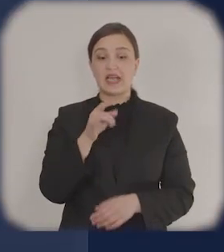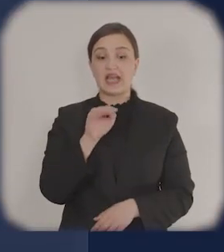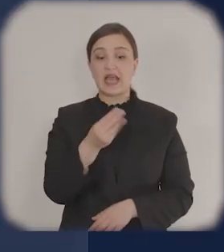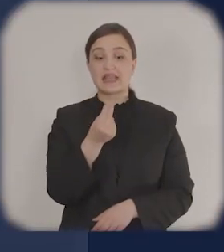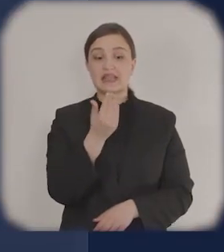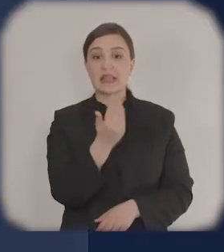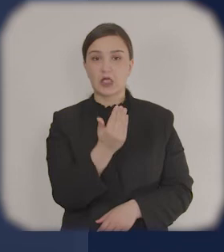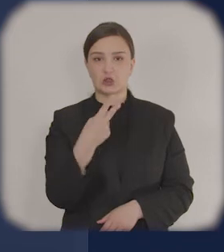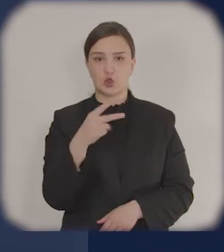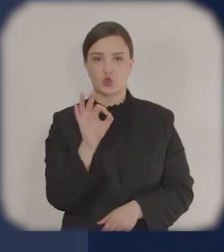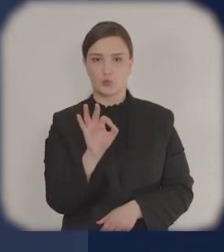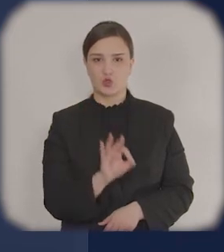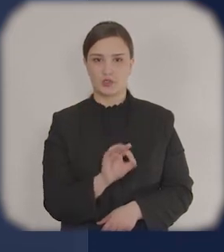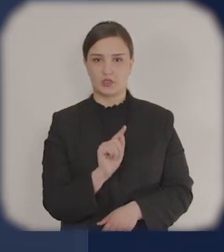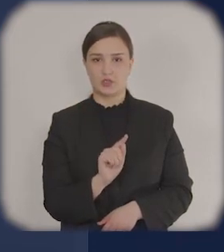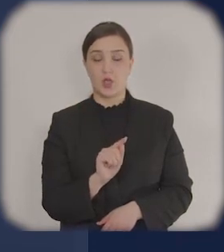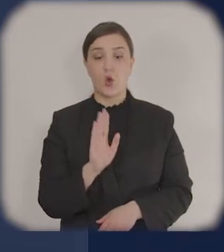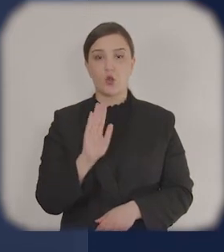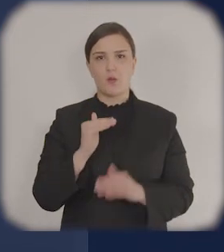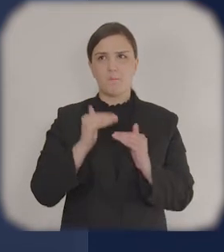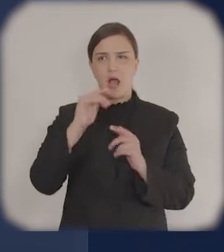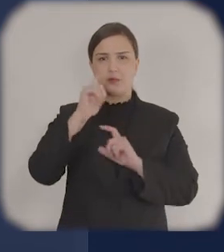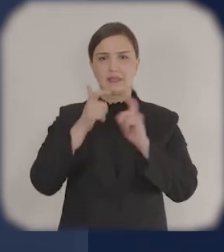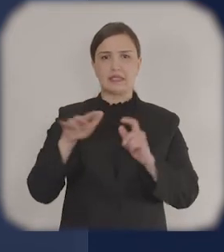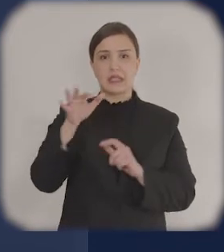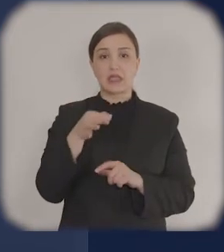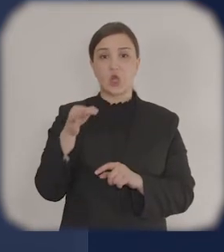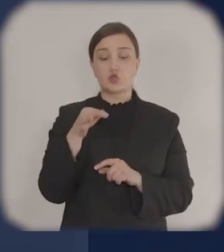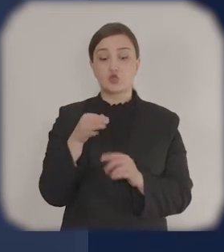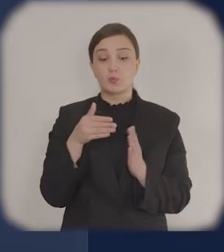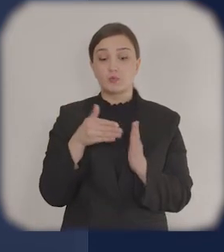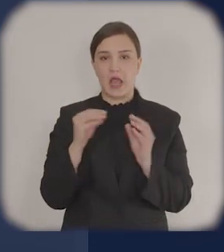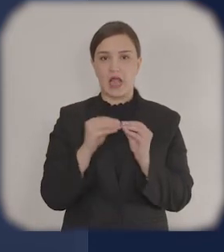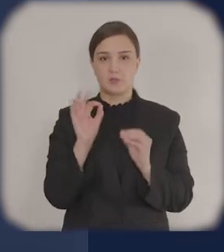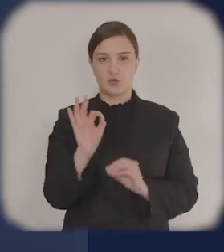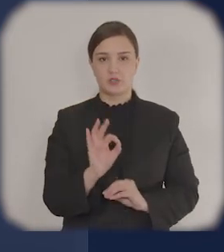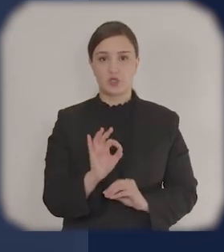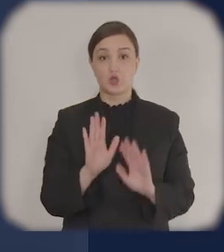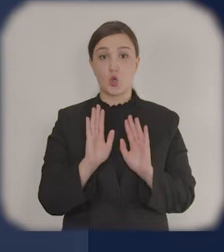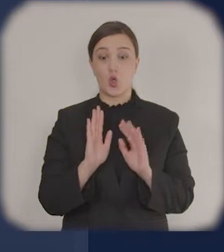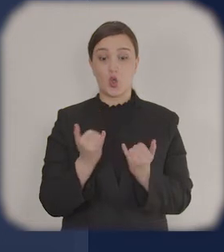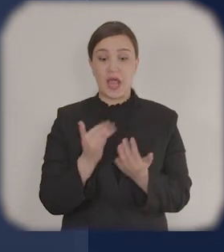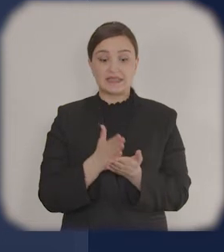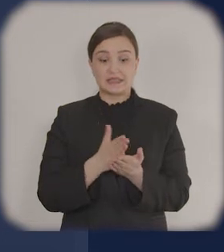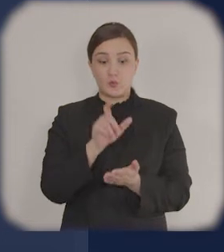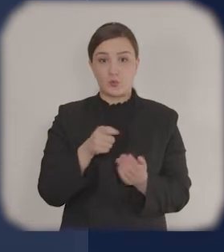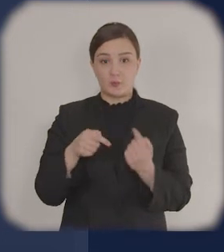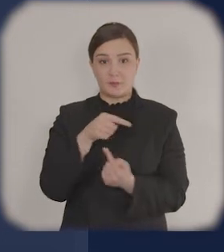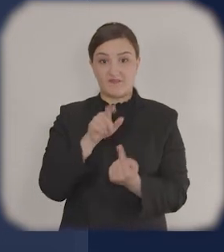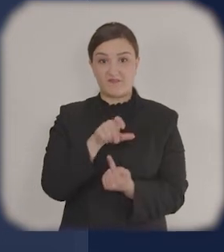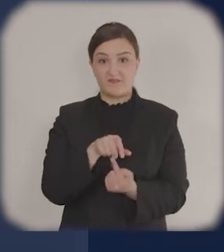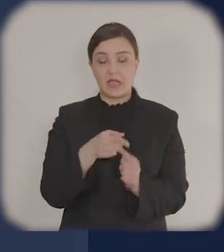-ni təşkil etməlidir. Xayiş edirik nəzərə alasınız ki, mövcud beneficiar olaraq həmin proqramın 2015